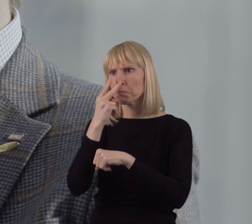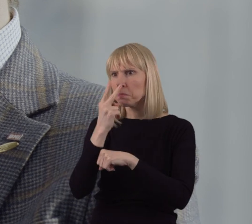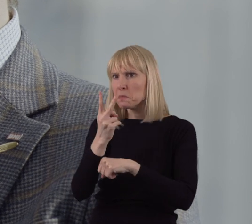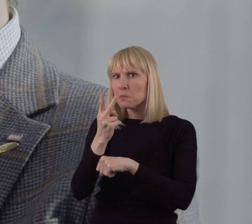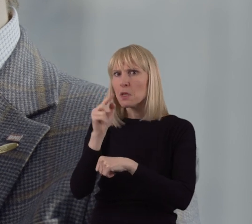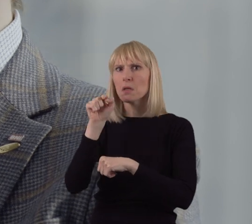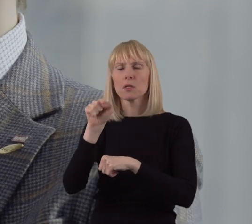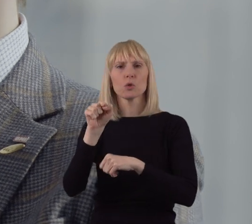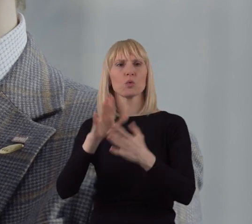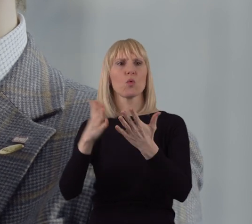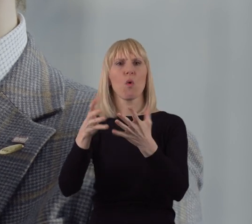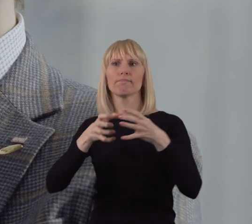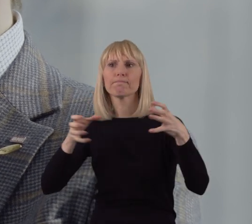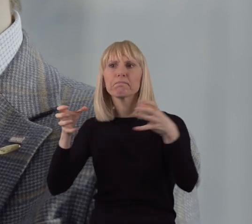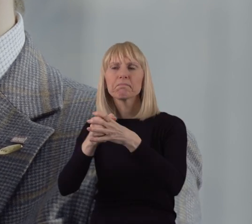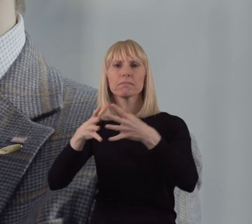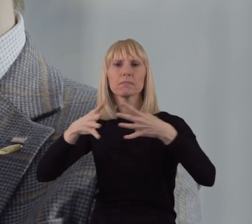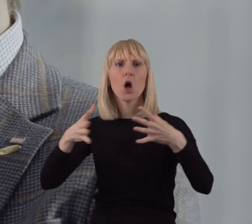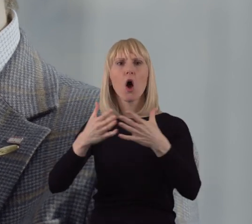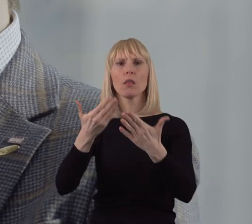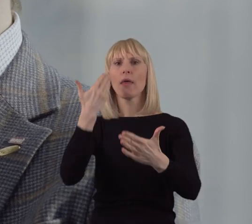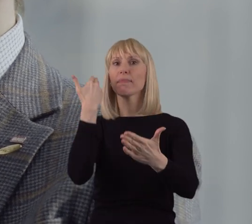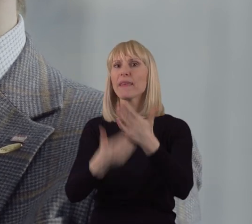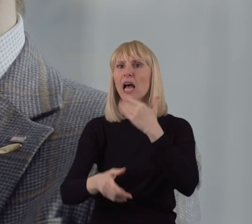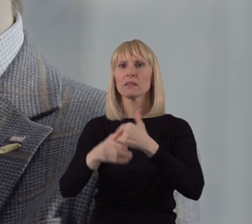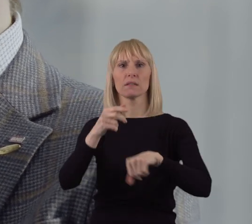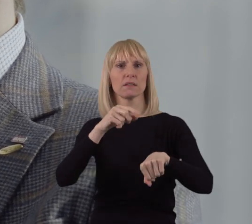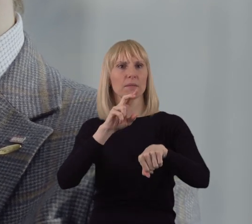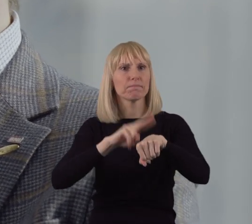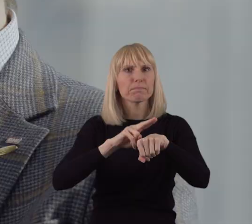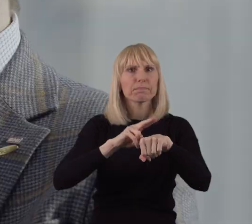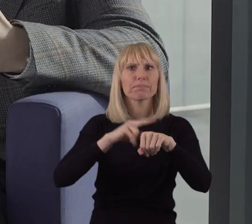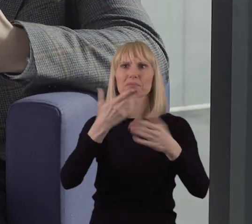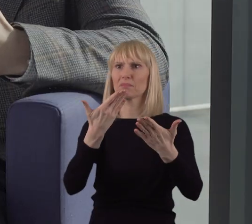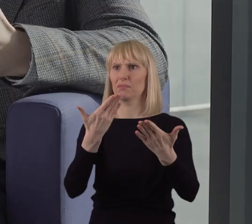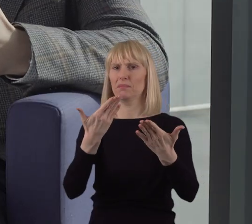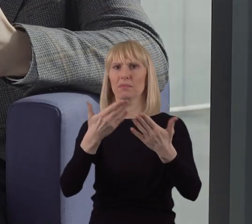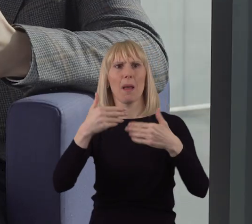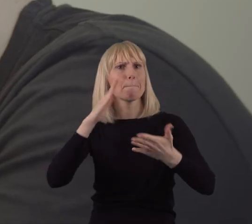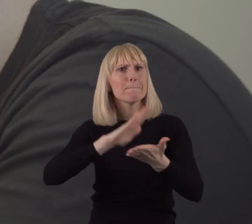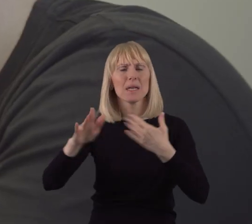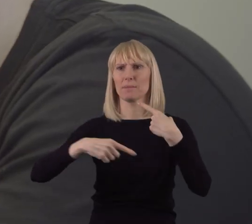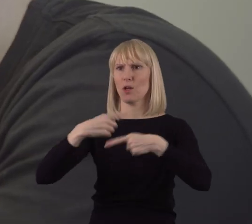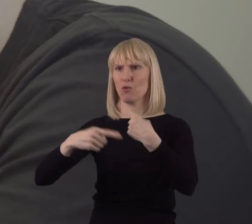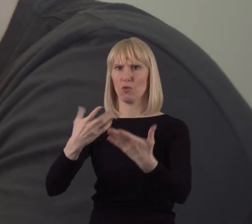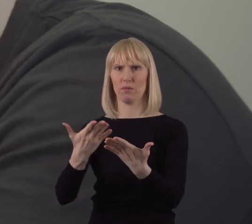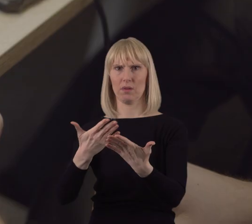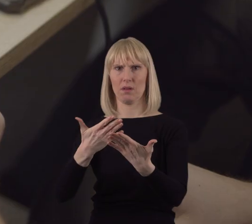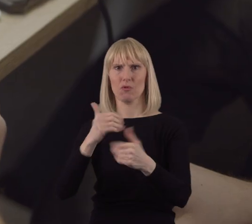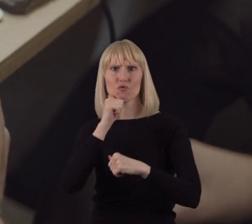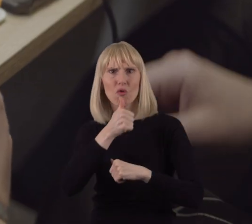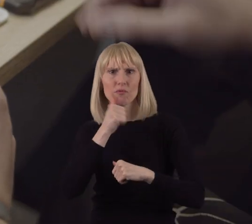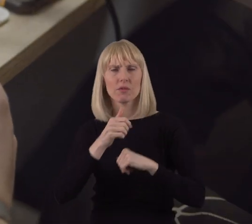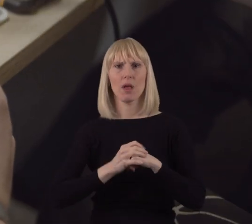że przy takim zespole tracę dziennie kilkadziesiąt godzin bezproduktywnie. Ten niepotrzebnie stracony